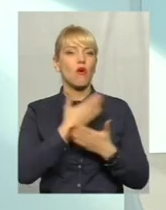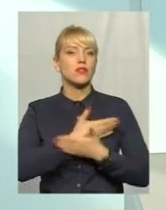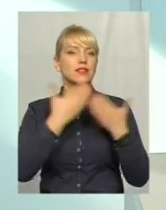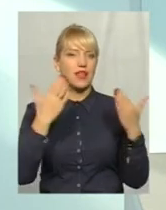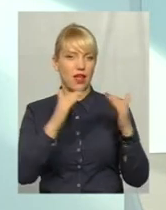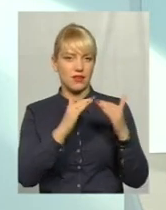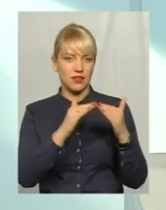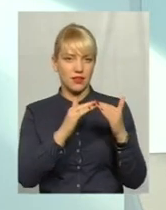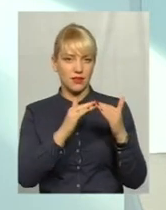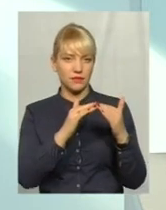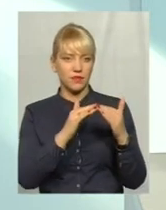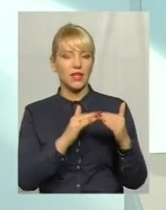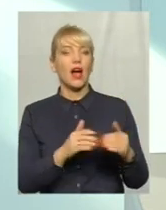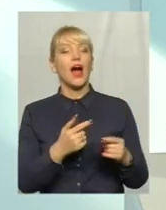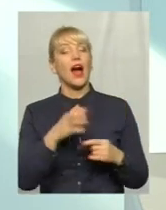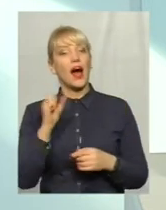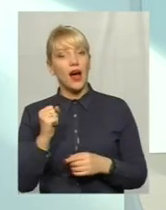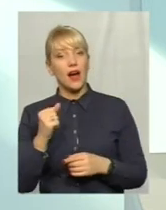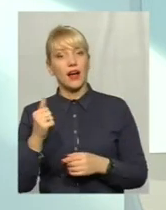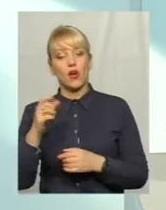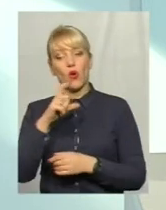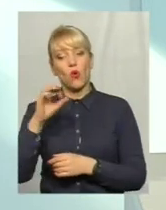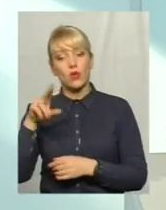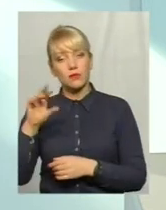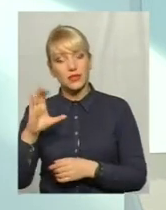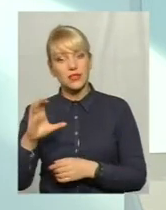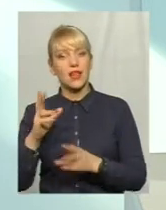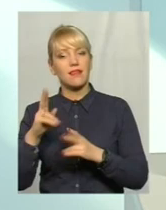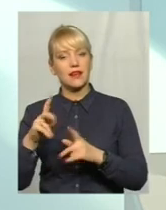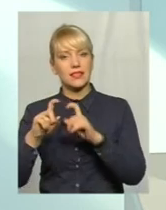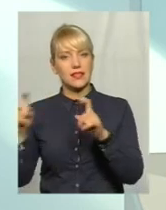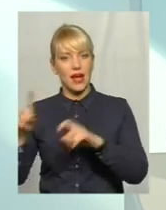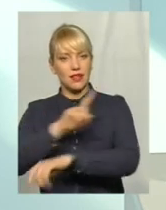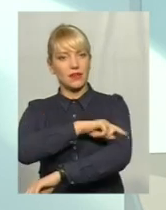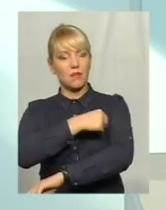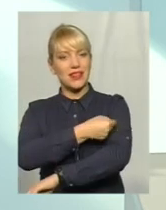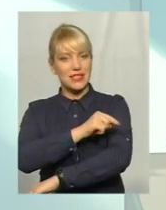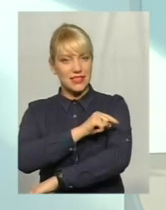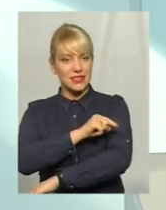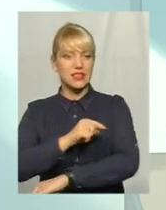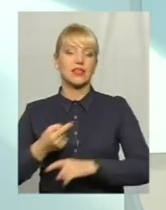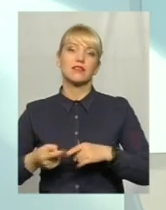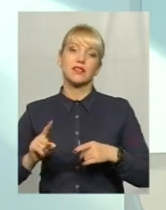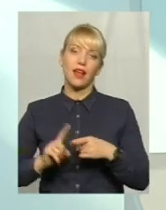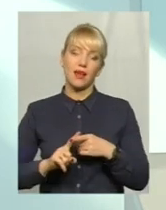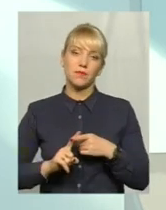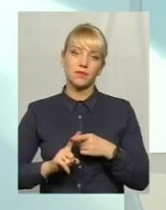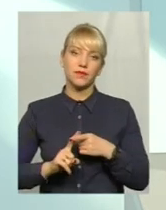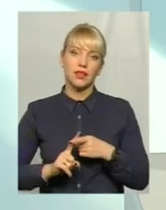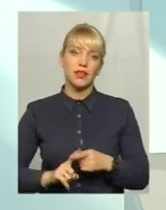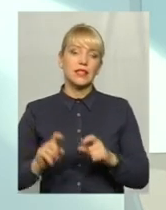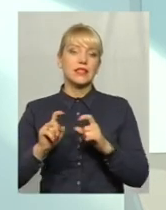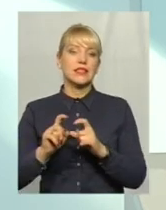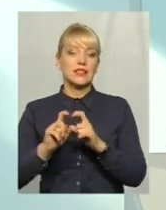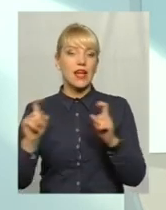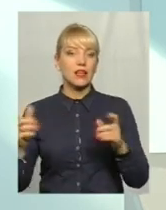прихисток в плані доживання. А хоспіс, як заход медицинський, це заход,